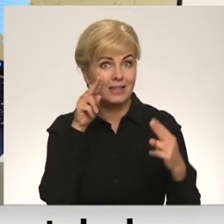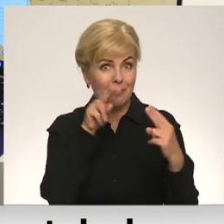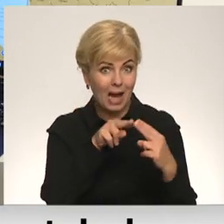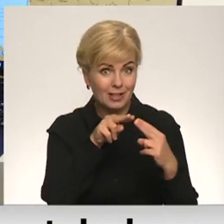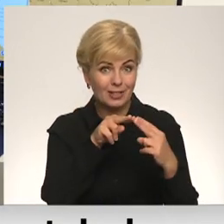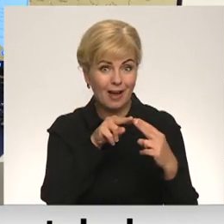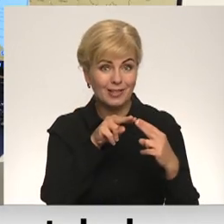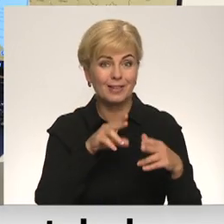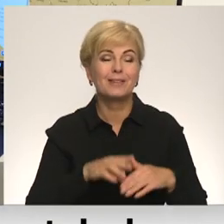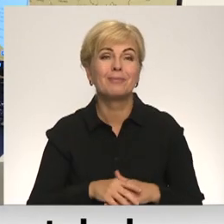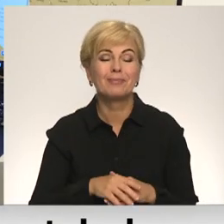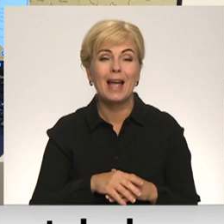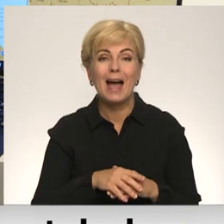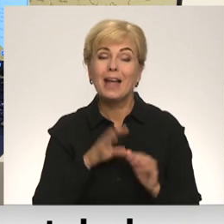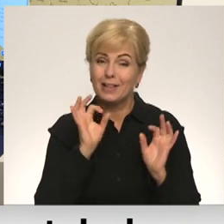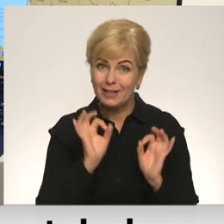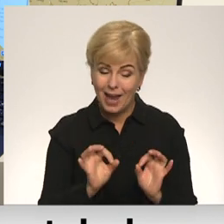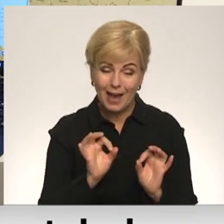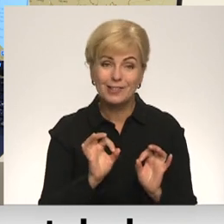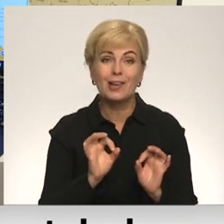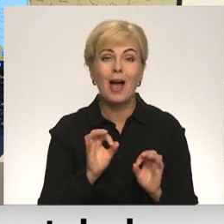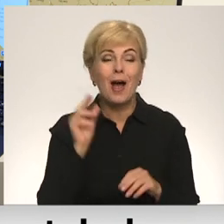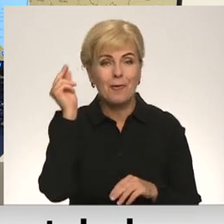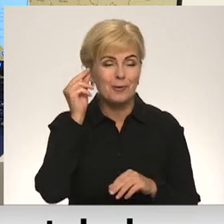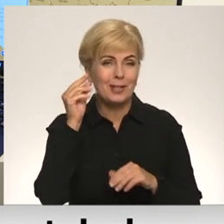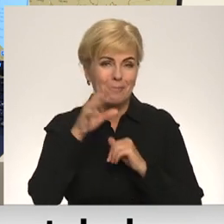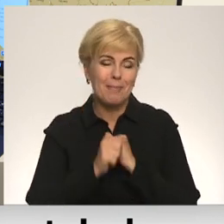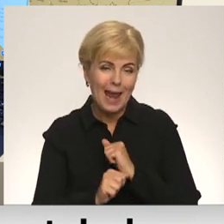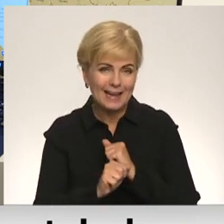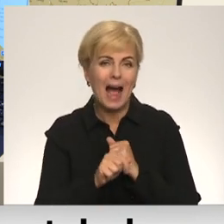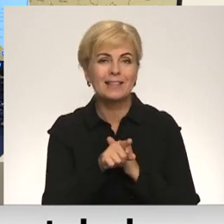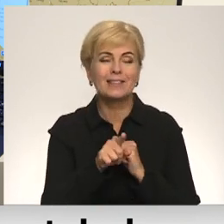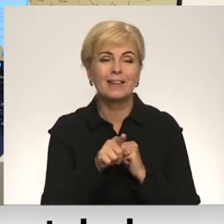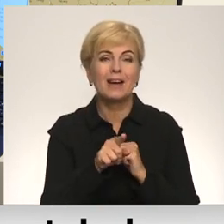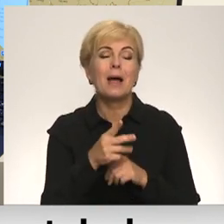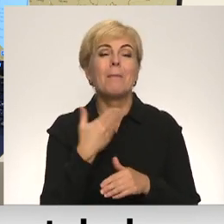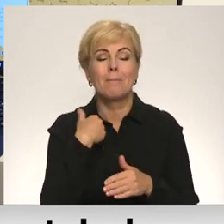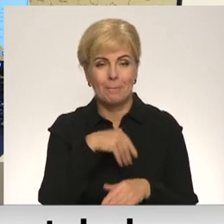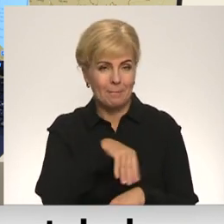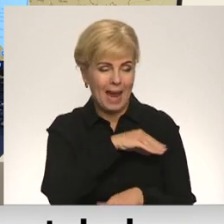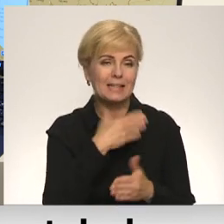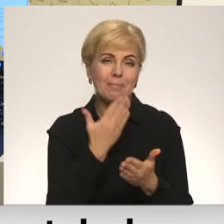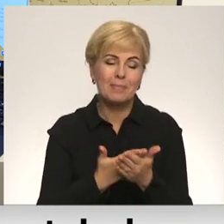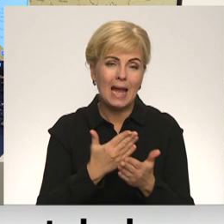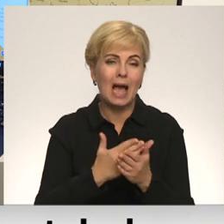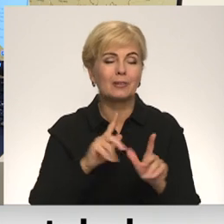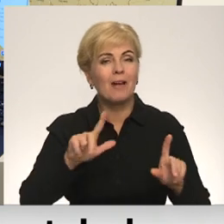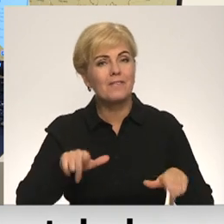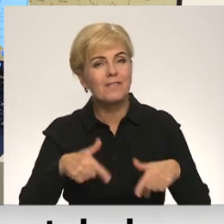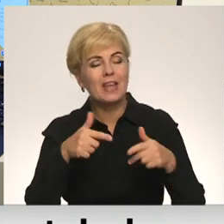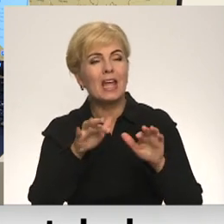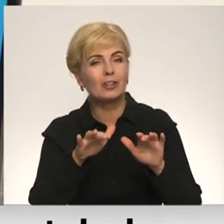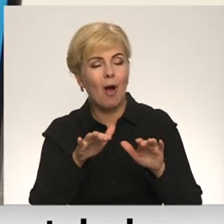Lākā, pēc konkursa beigām. Jā, tieši tāpēc konkursa beigām un mēs tiešām pierādījām to, ka virtuālā dzīve savieno